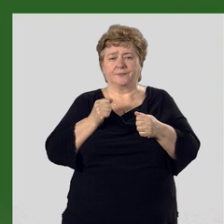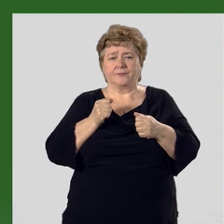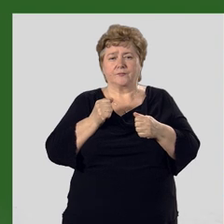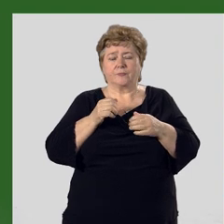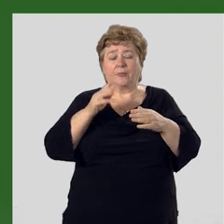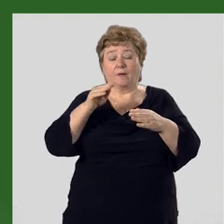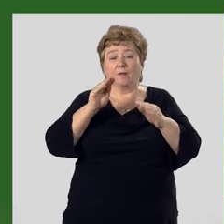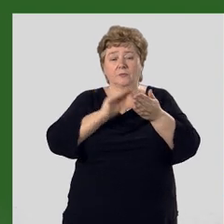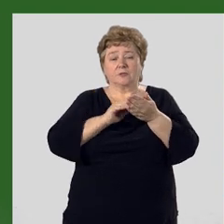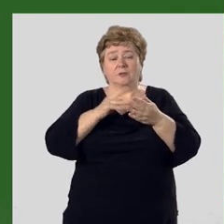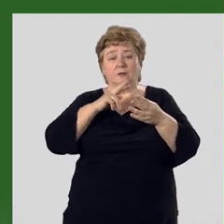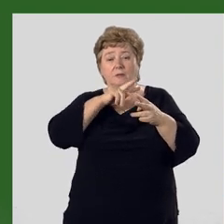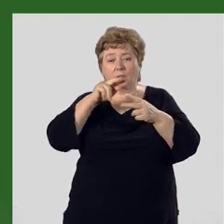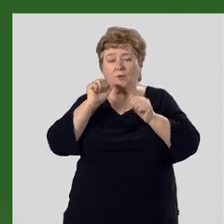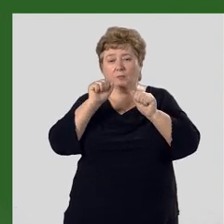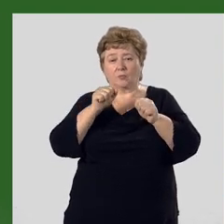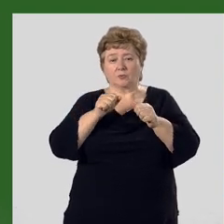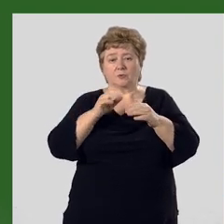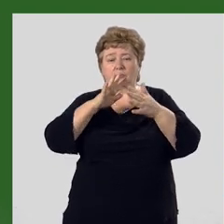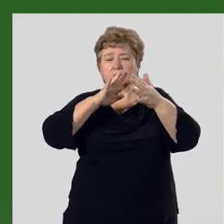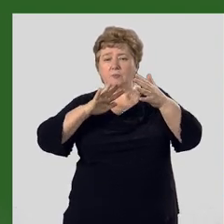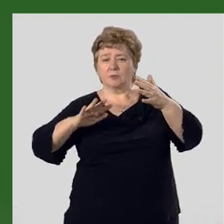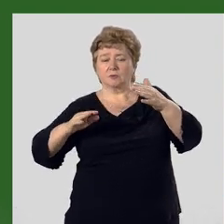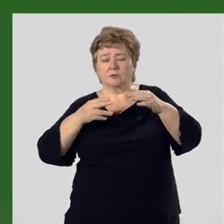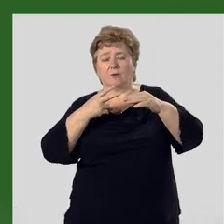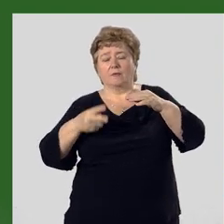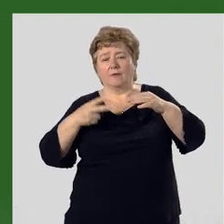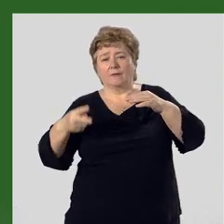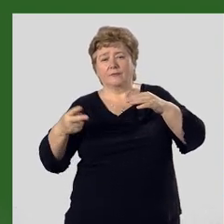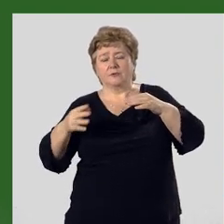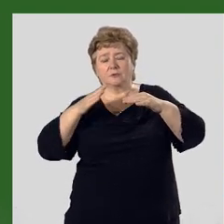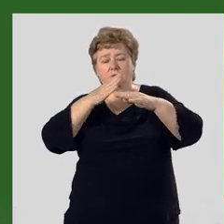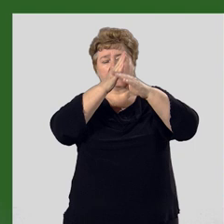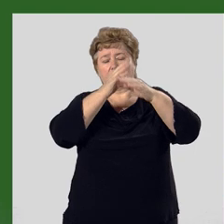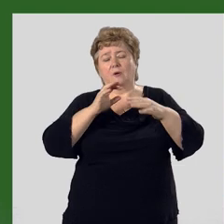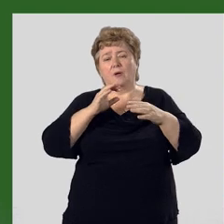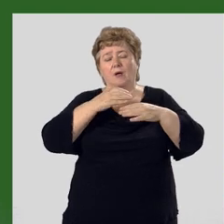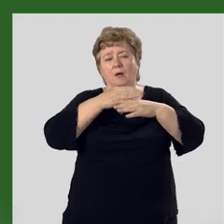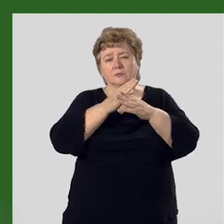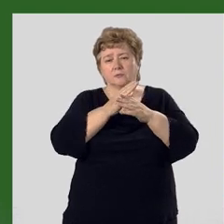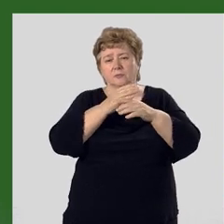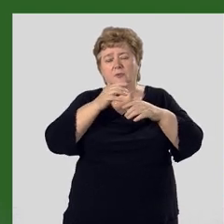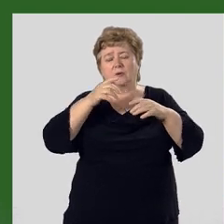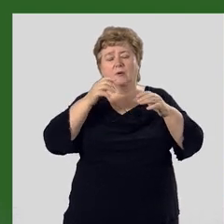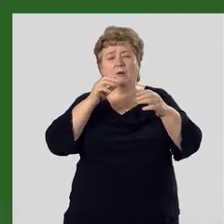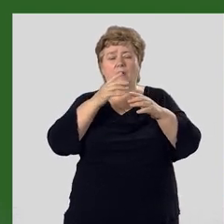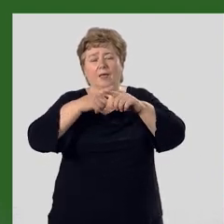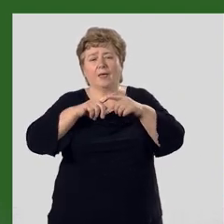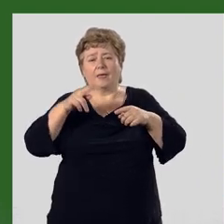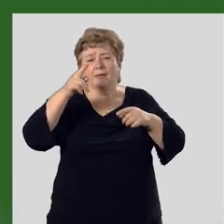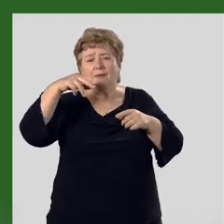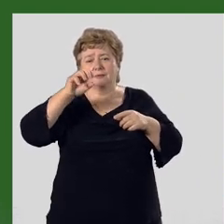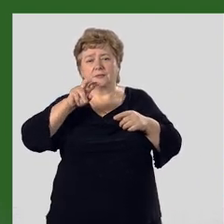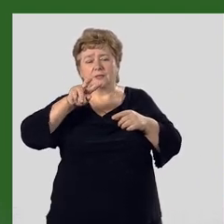Вы часто можете наблюдать сползающие вниз по склонам гор обломки горных пород. Это